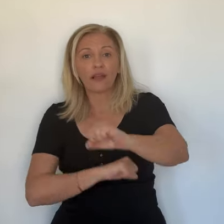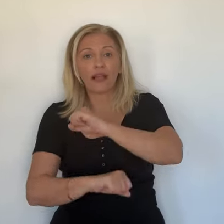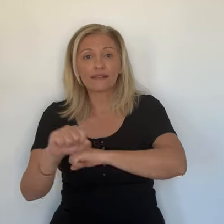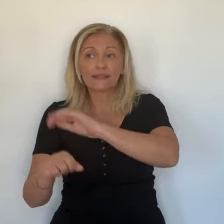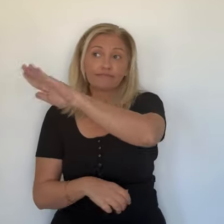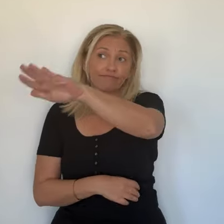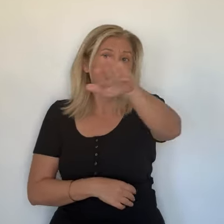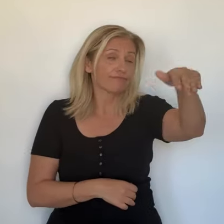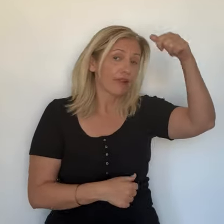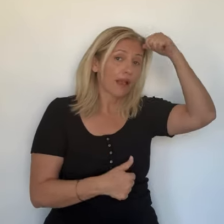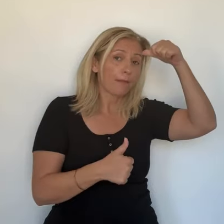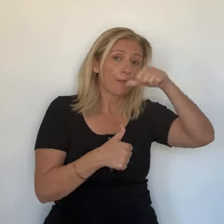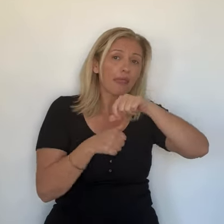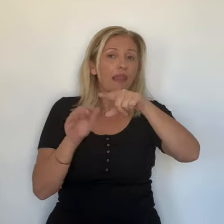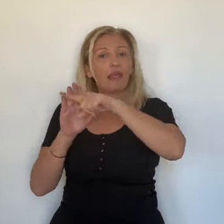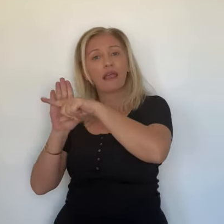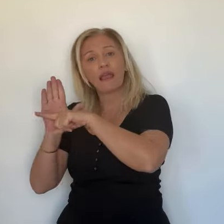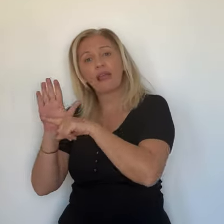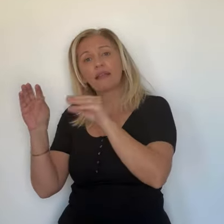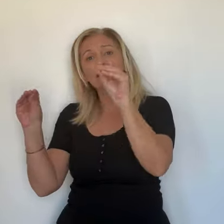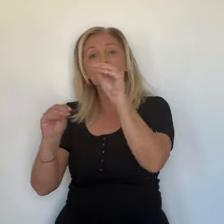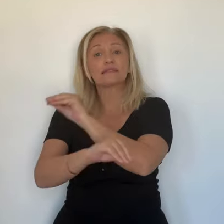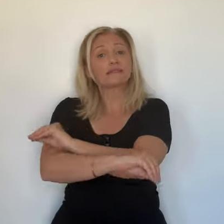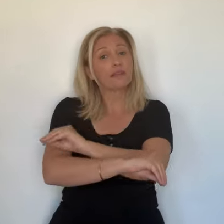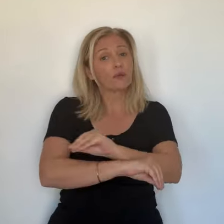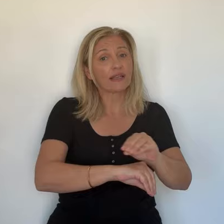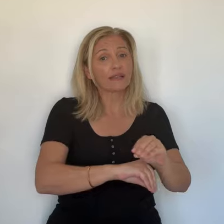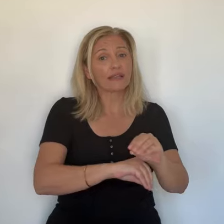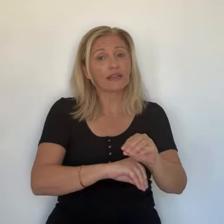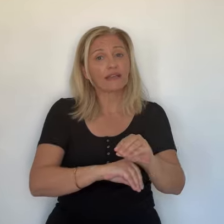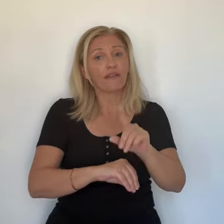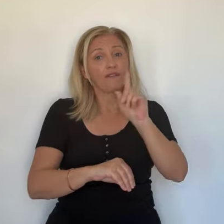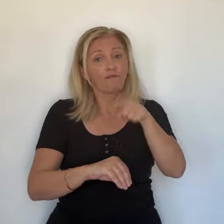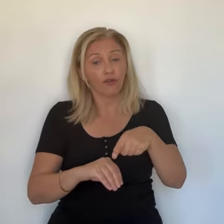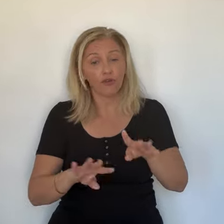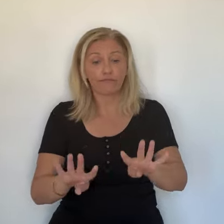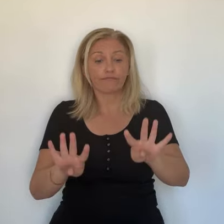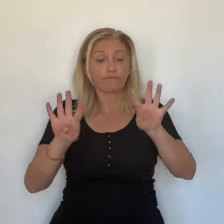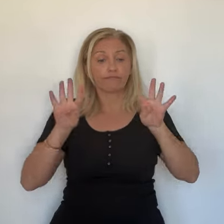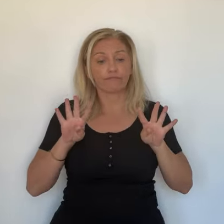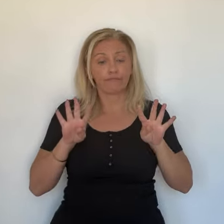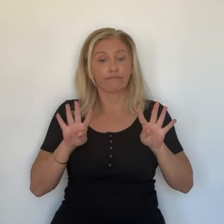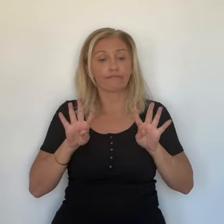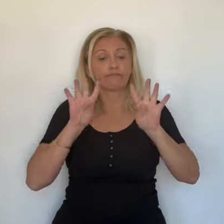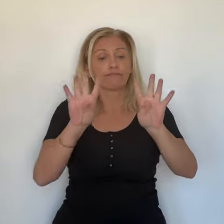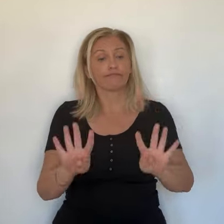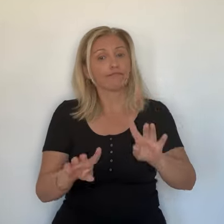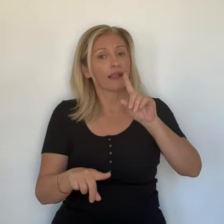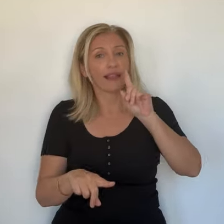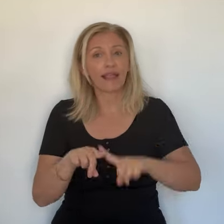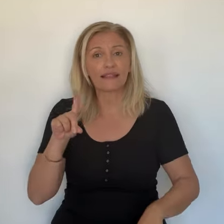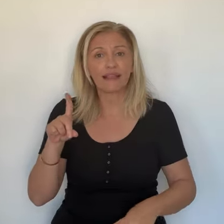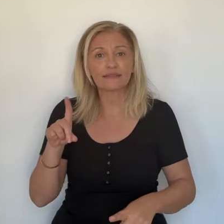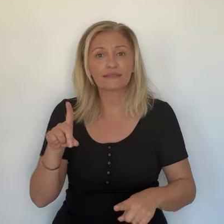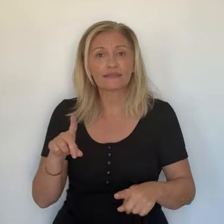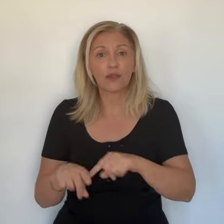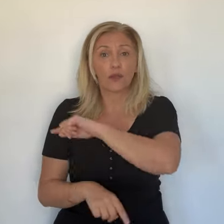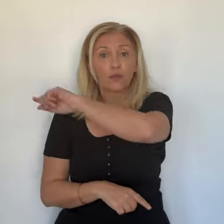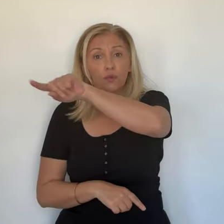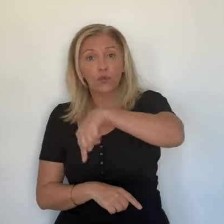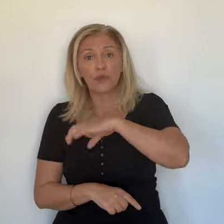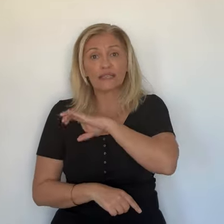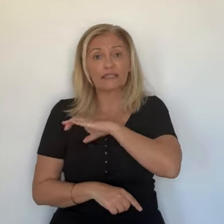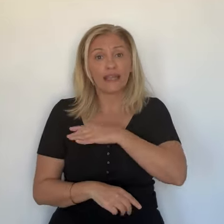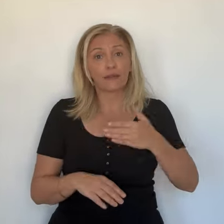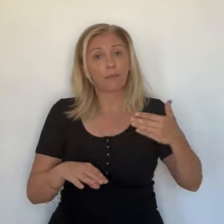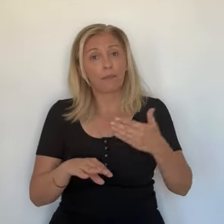est interdit. Nous sommes très vigilants, mais le civisme,'est très compliqué à faire appliquer. Donc on essaye de